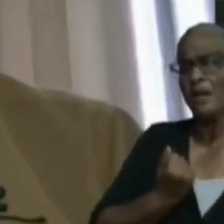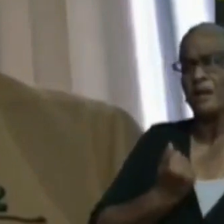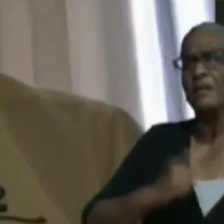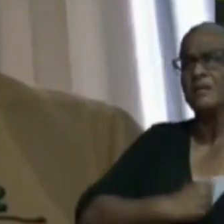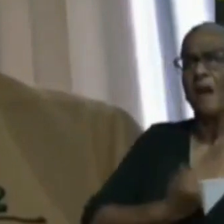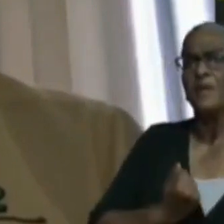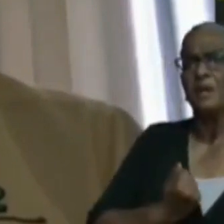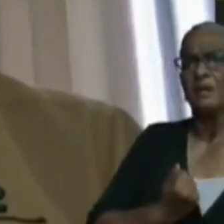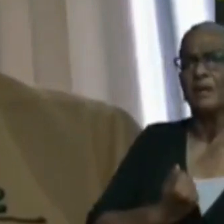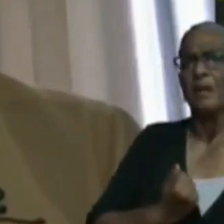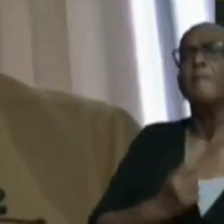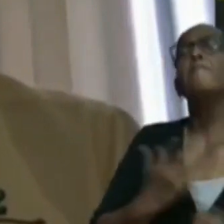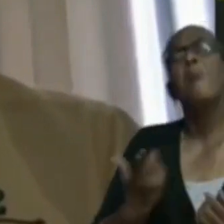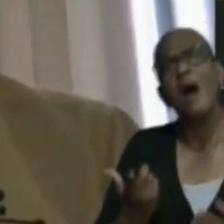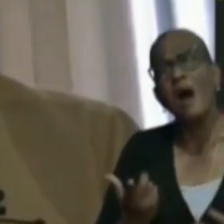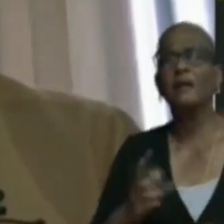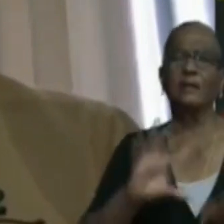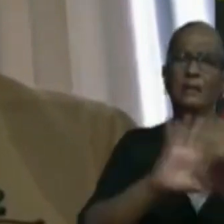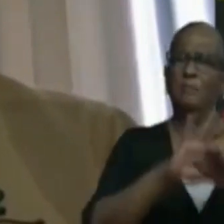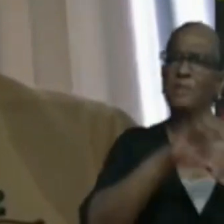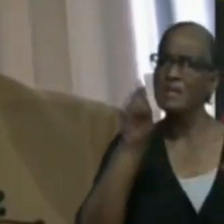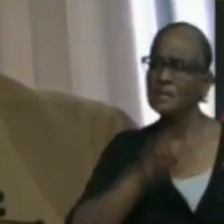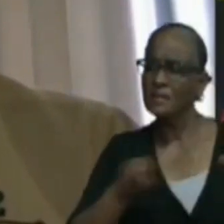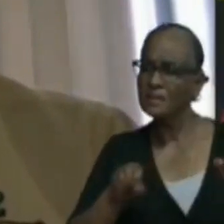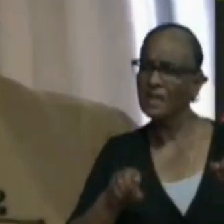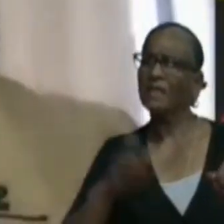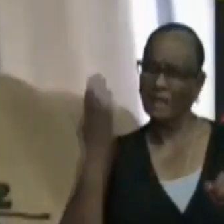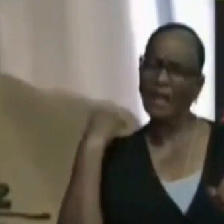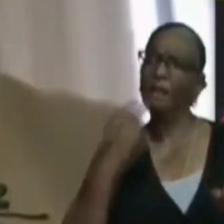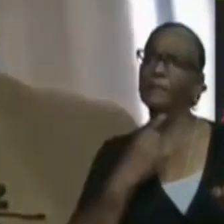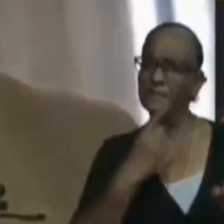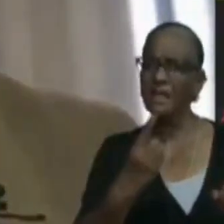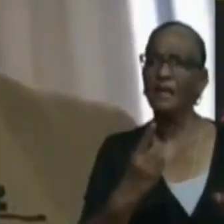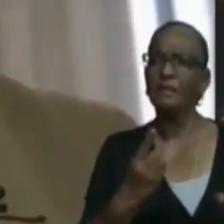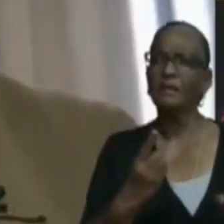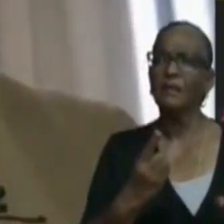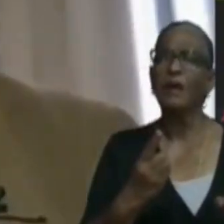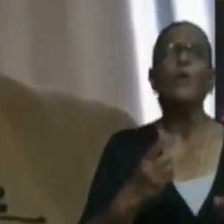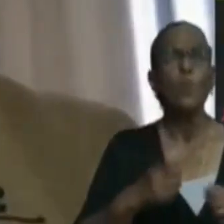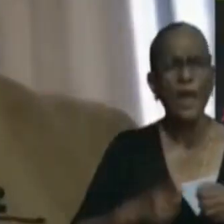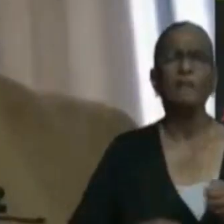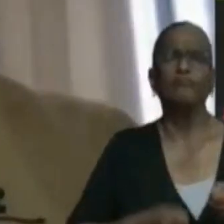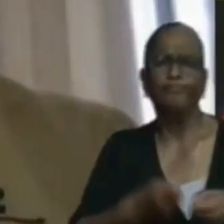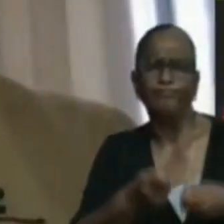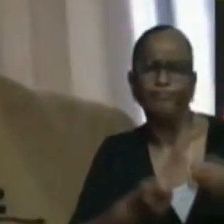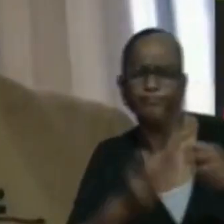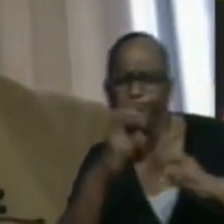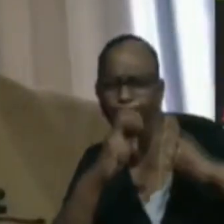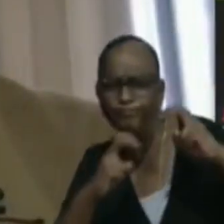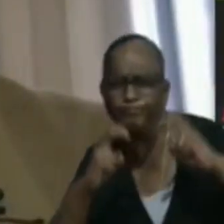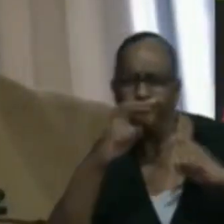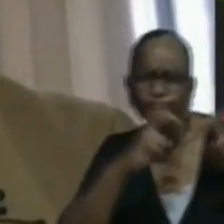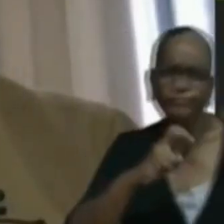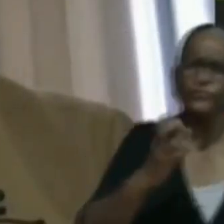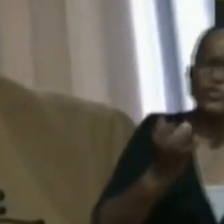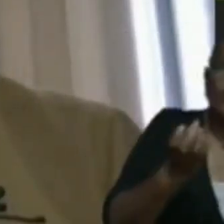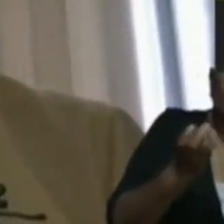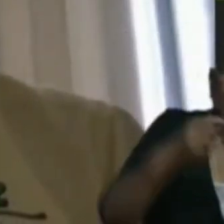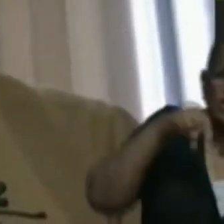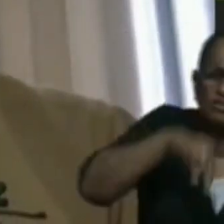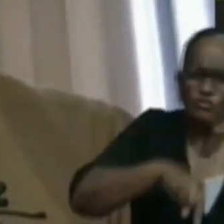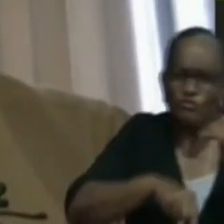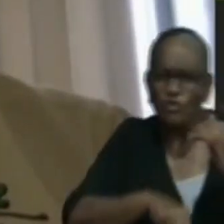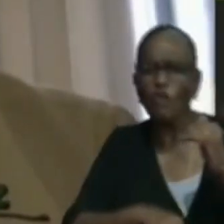maar de medische zending, zoals ik u eerder zei, we monitoren de situatie, ook in het